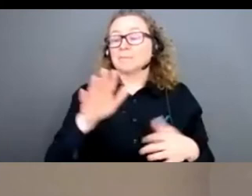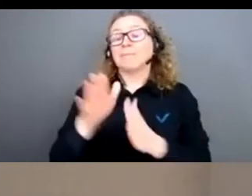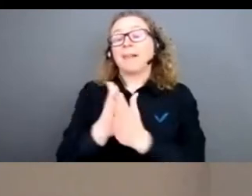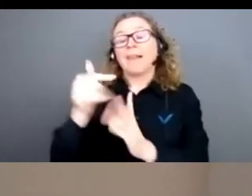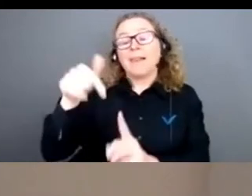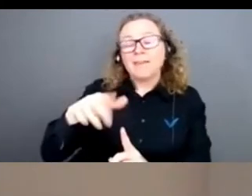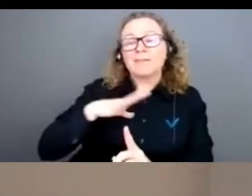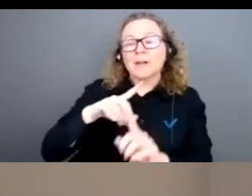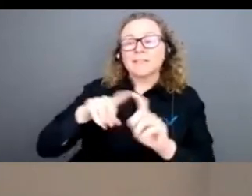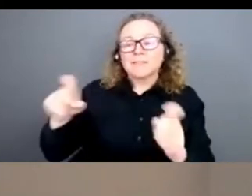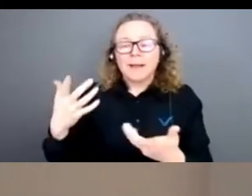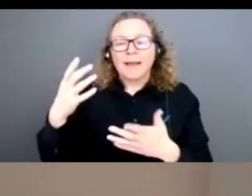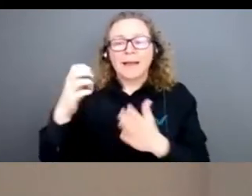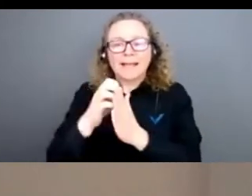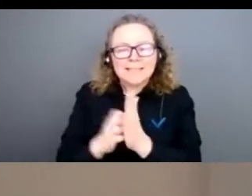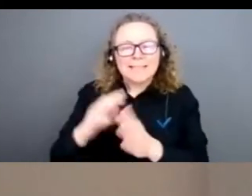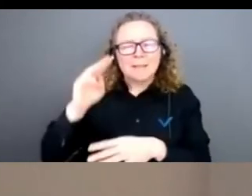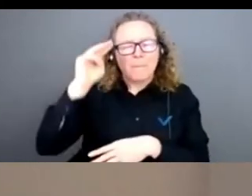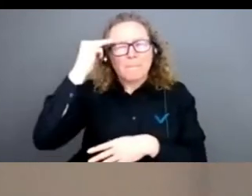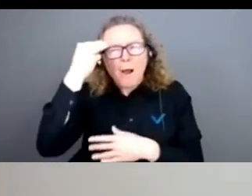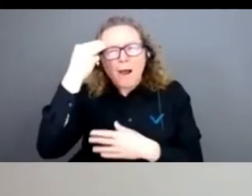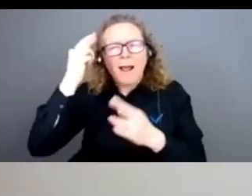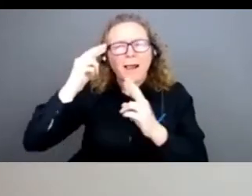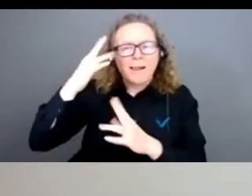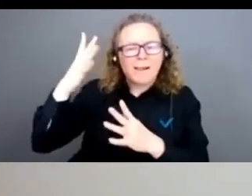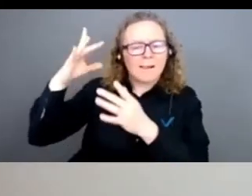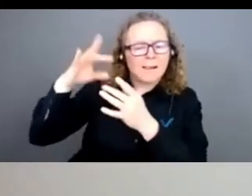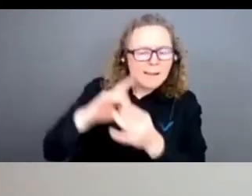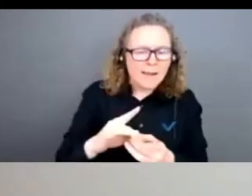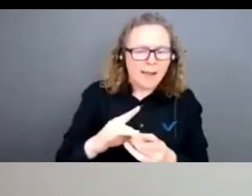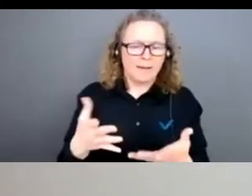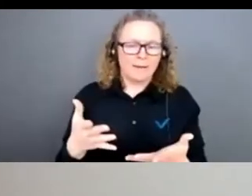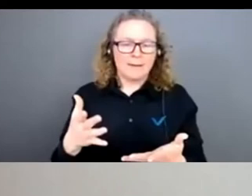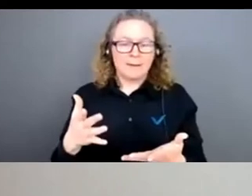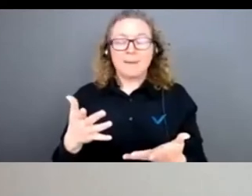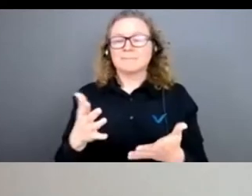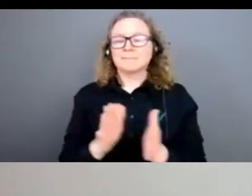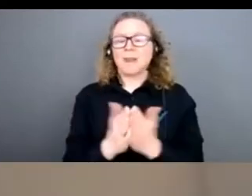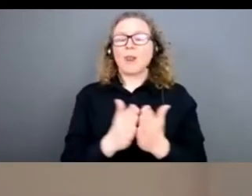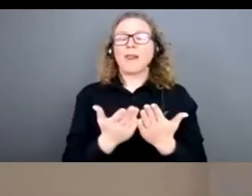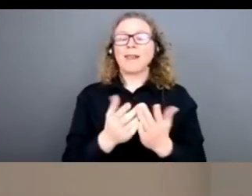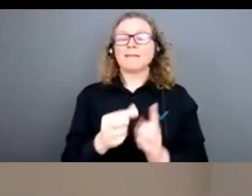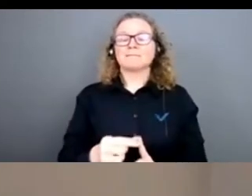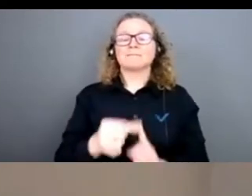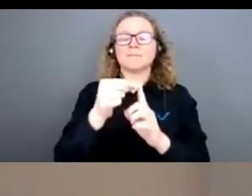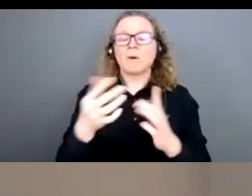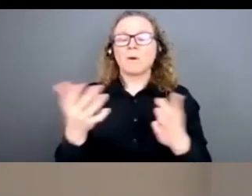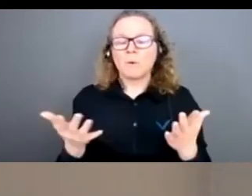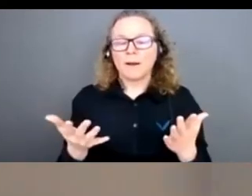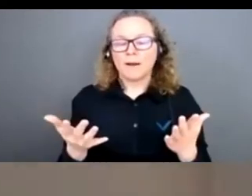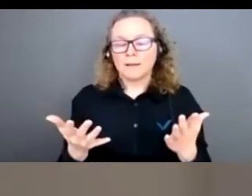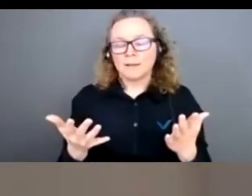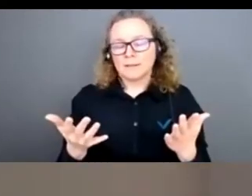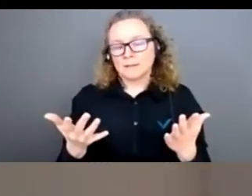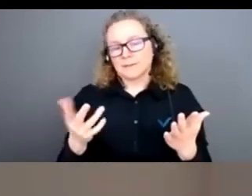morales, méta-éthique aussi jouent un rôle important. Mais ce qui fait, je crois, l'intérêt du livre, c'est le fait qu'il